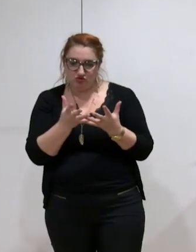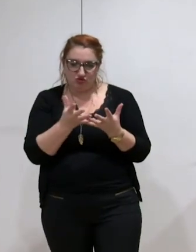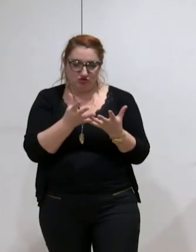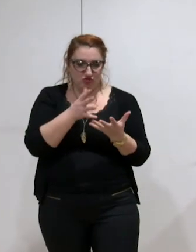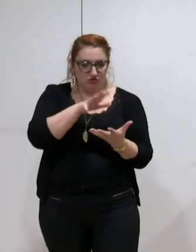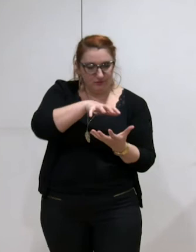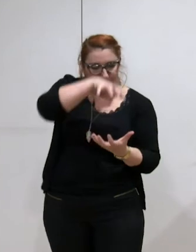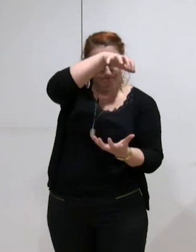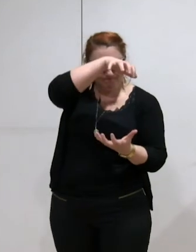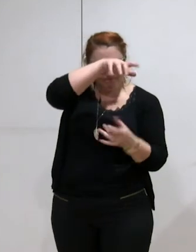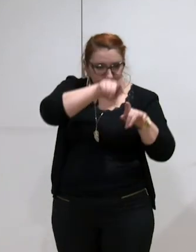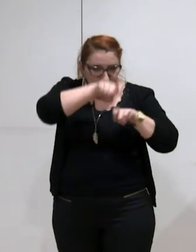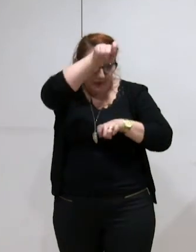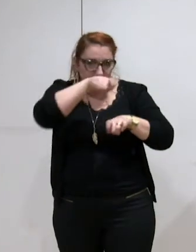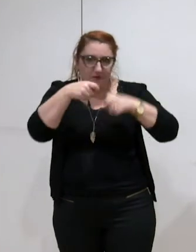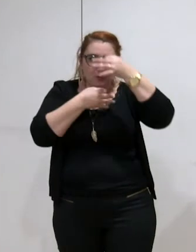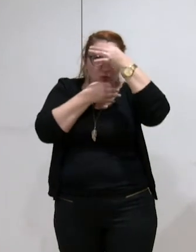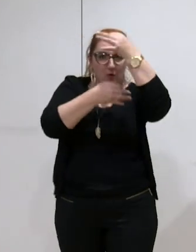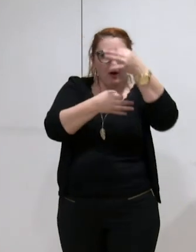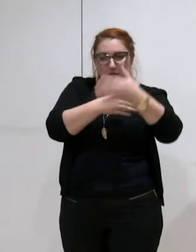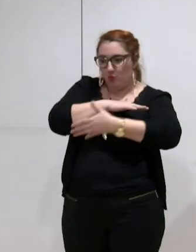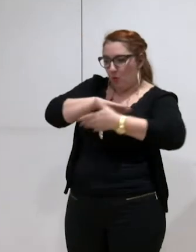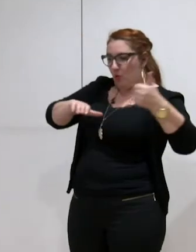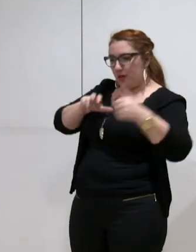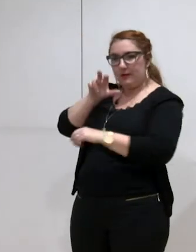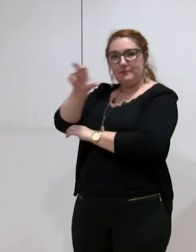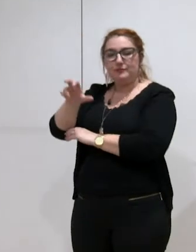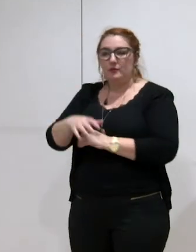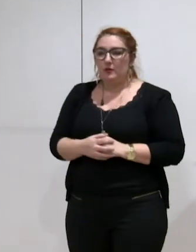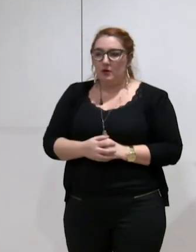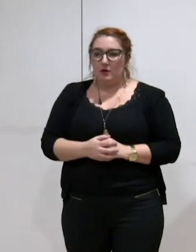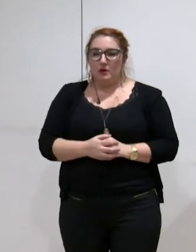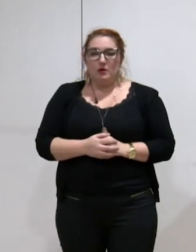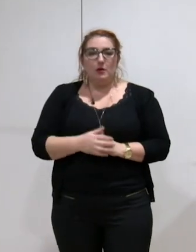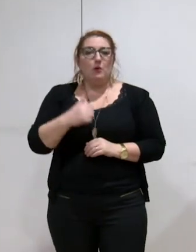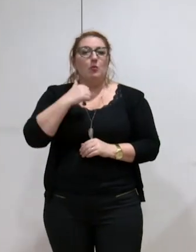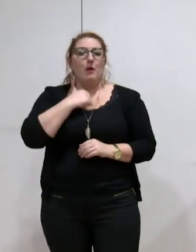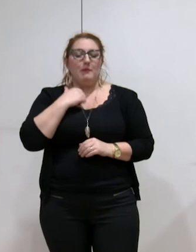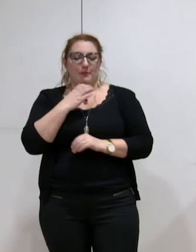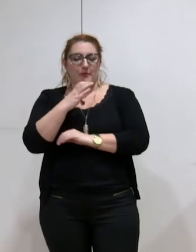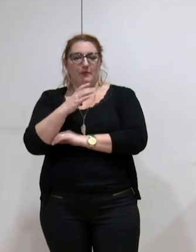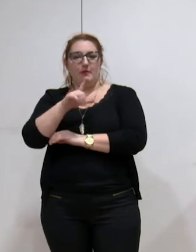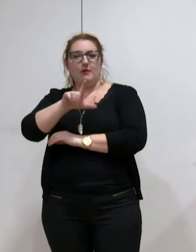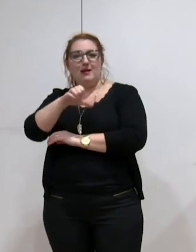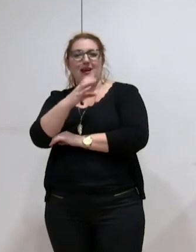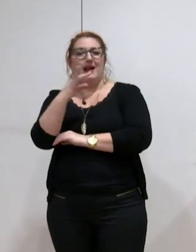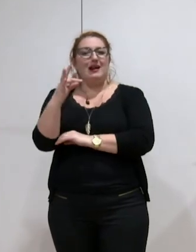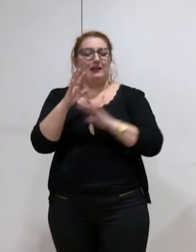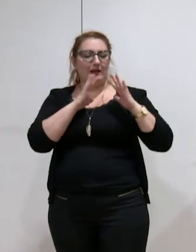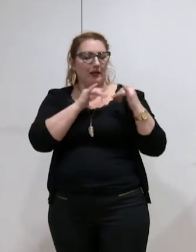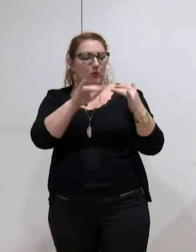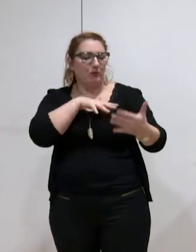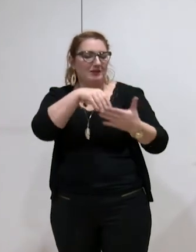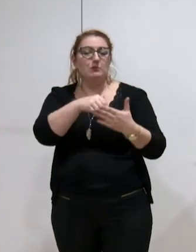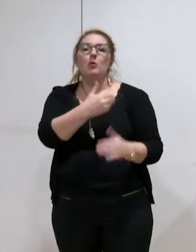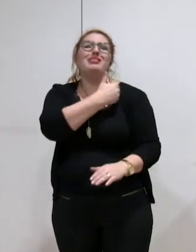Et, en ce qui nous concerne, j'ai participé à l'Assemblée de Réunion et la CLEC, pas ou toute dernière, mais nous nourrissons un certain